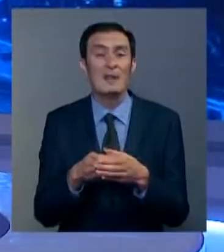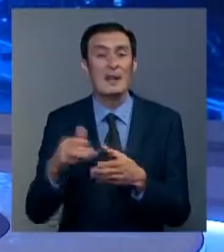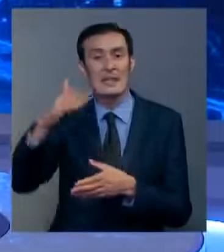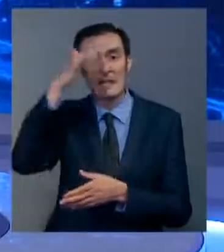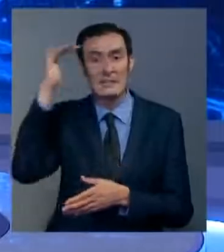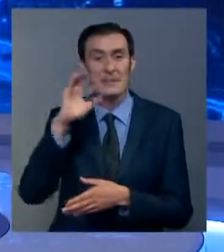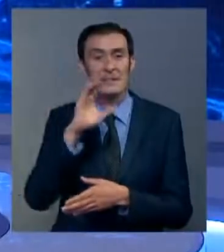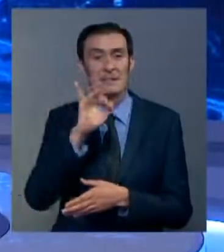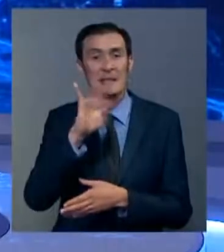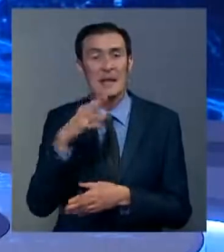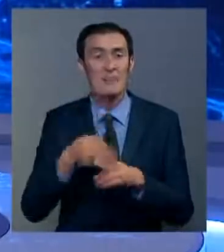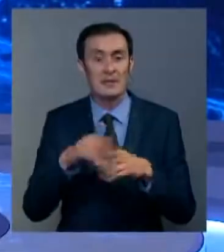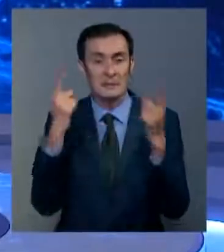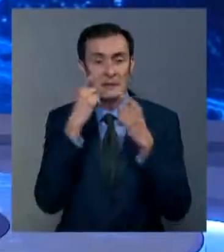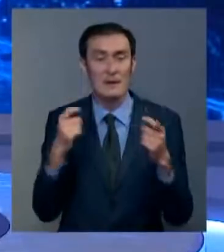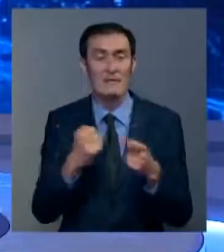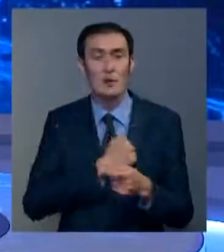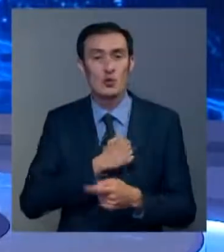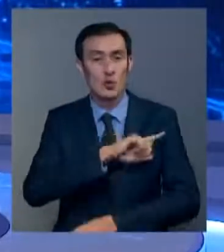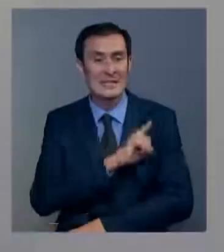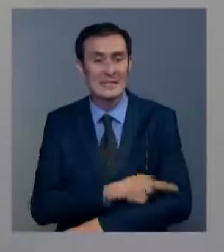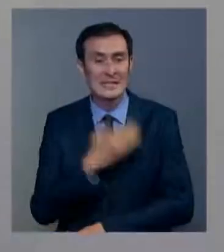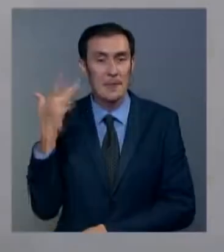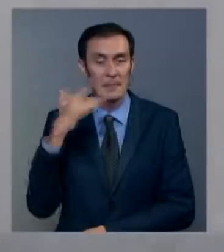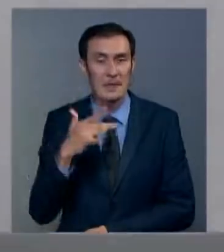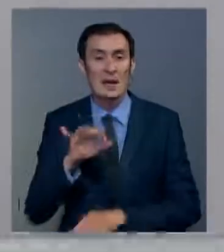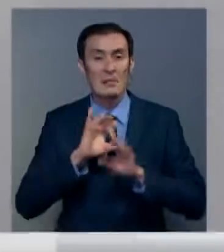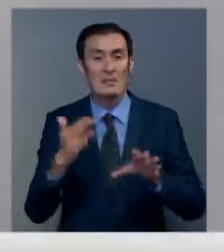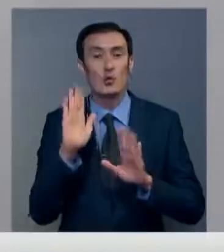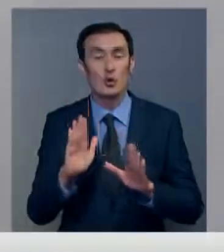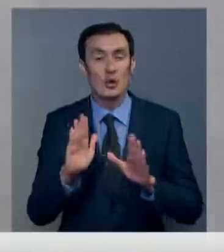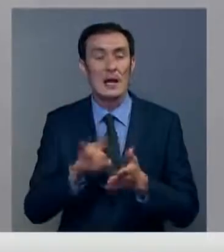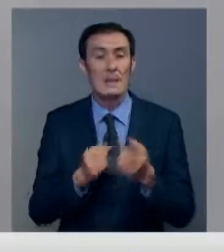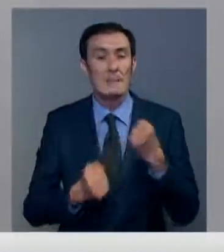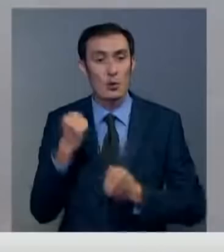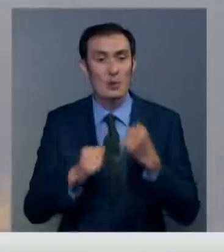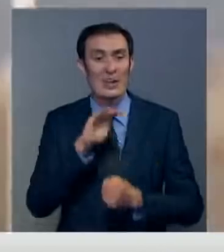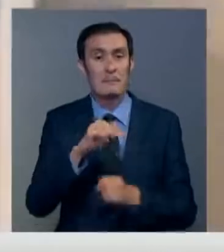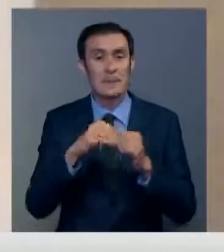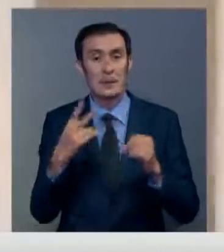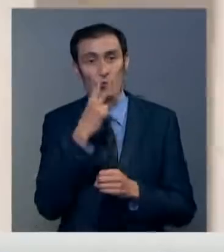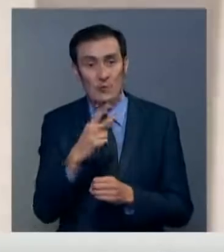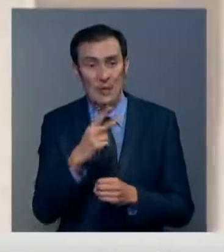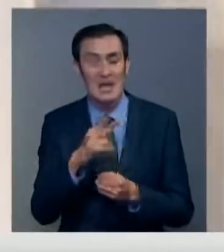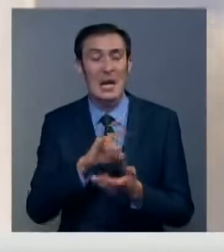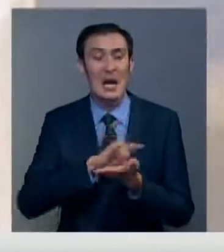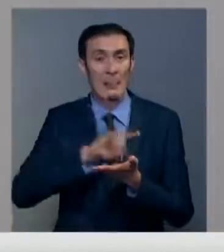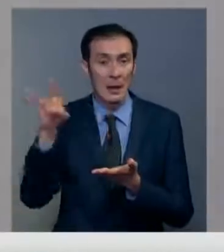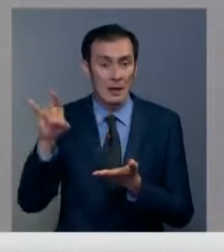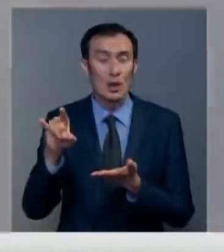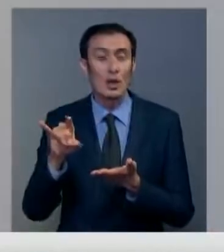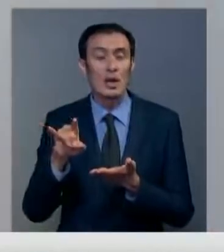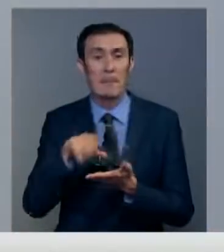Сирией. Об этом сообщили представители вооруженных сил. По их словам, как только пилоты F-15 распознали летательный аппарат,